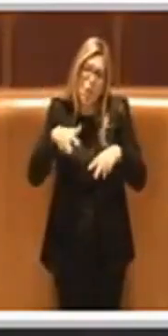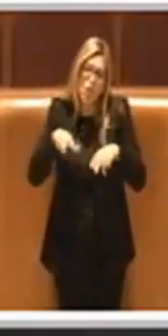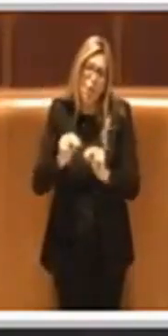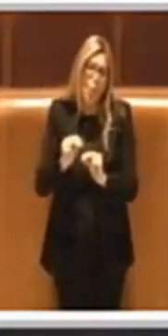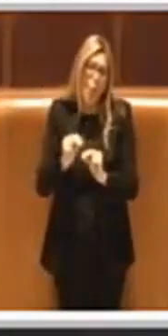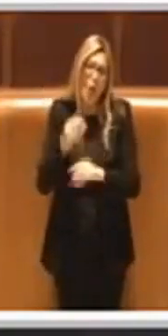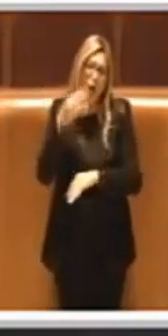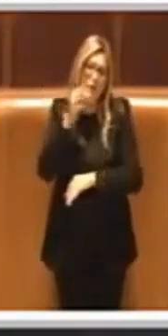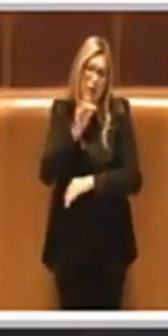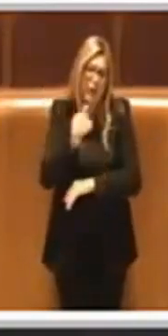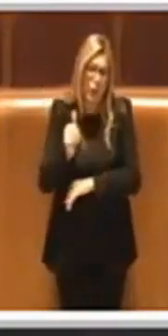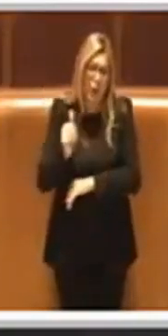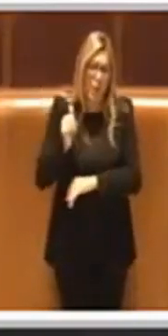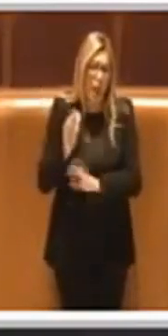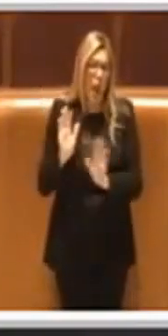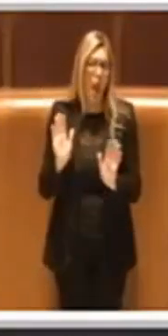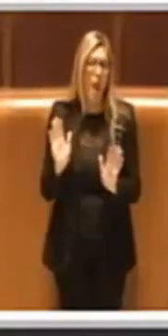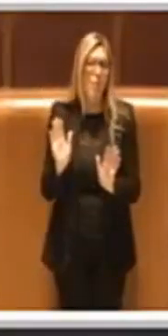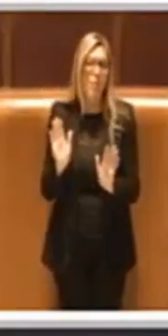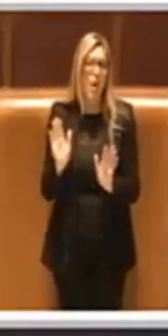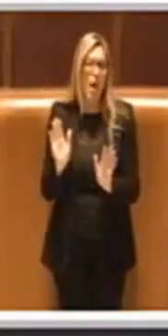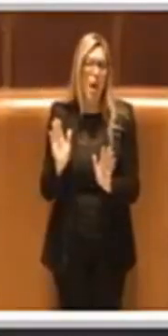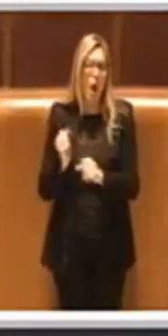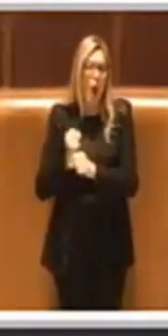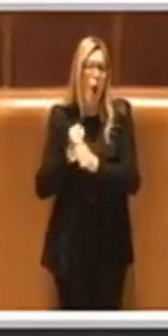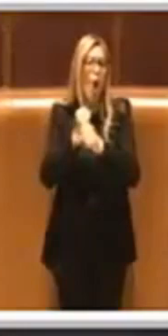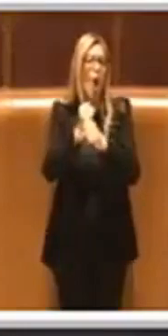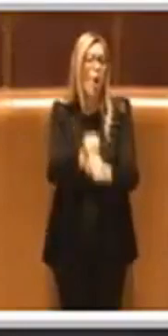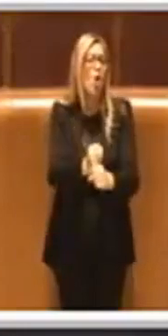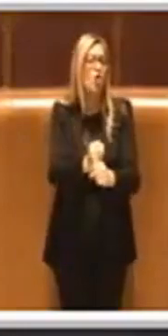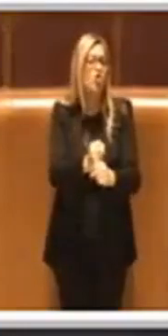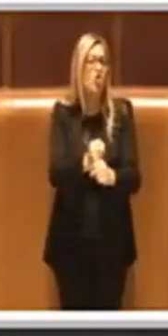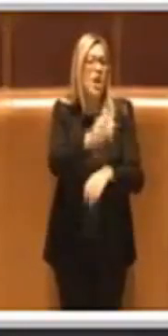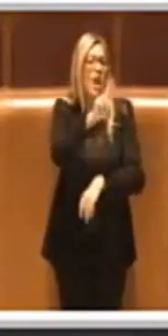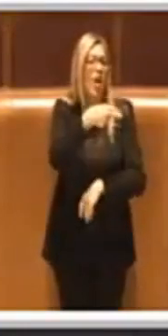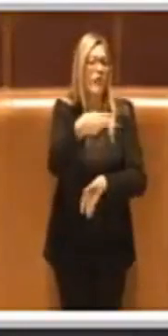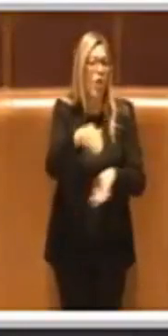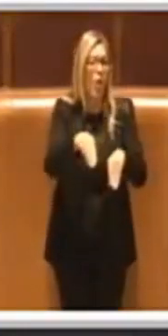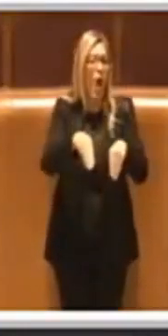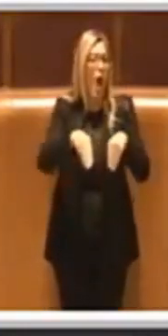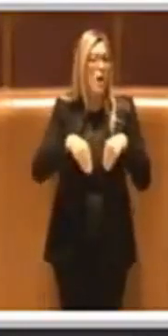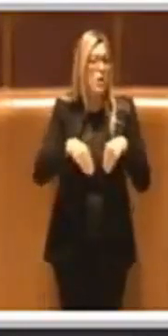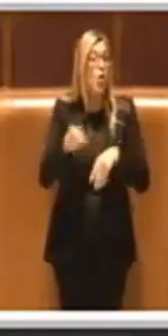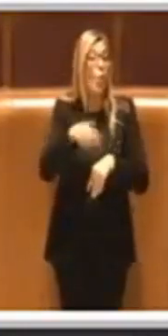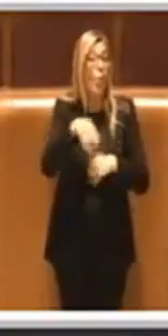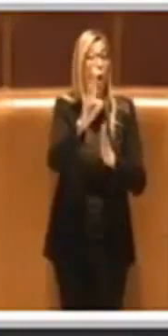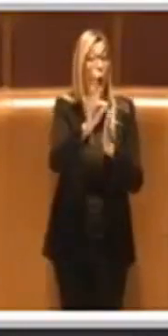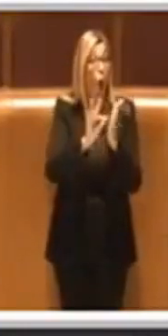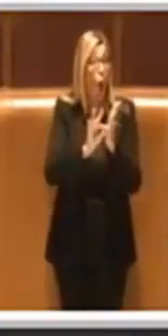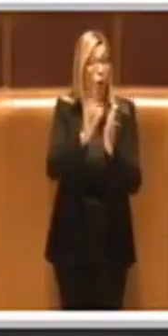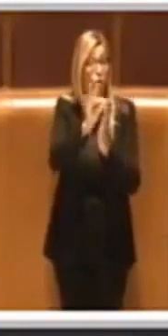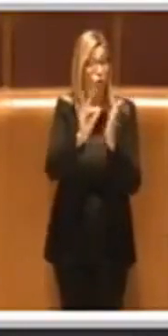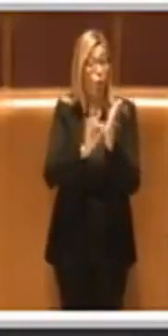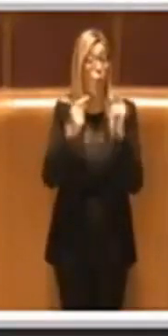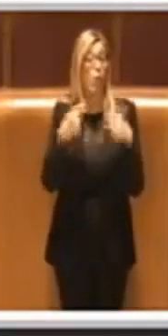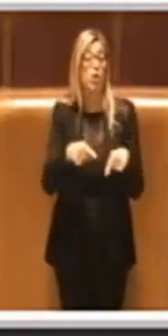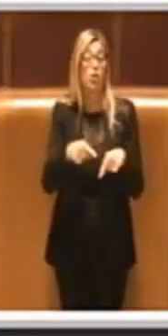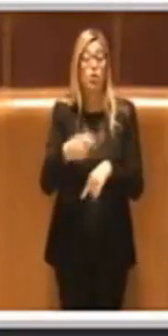intervenuta prima e consegno il nostro voto di assenzione anche su questo ordine del giorno. Grazie Presidente.